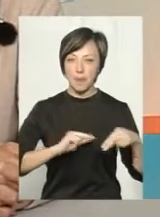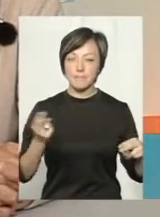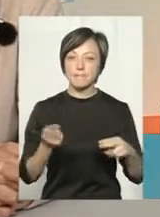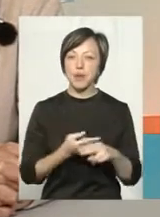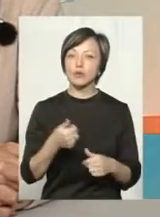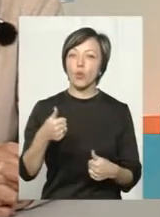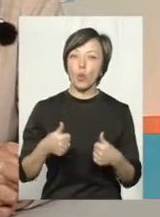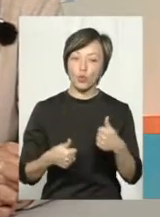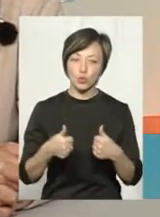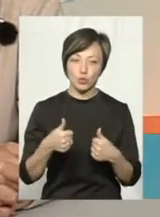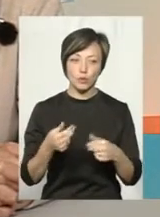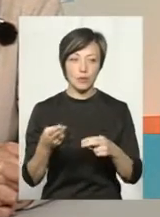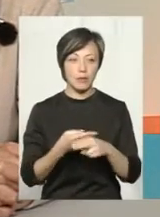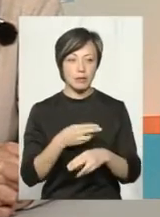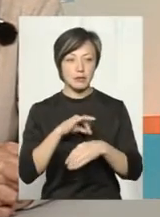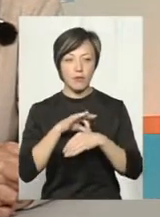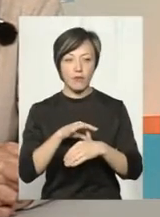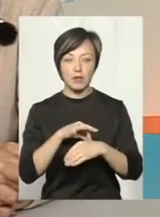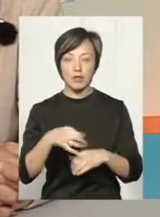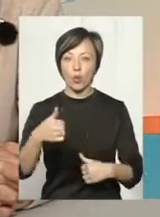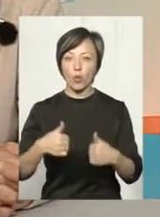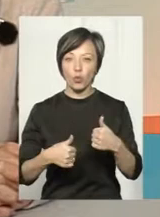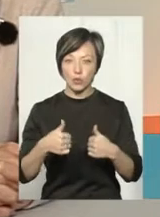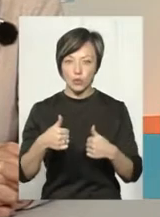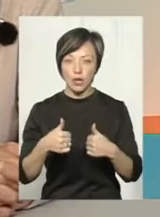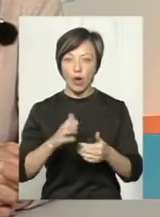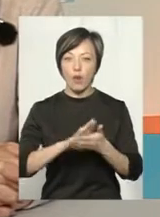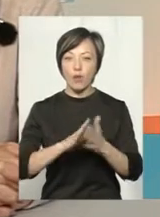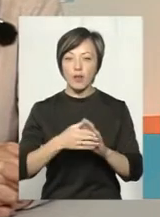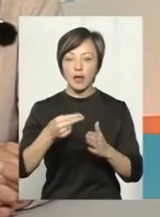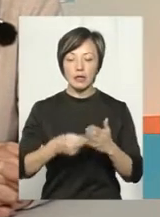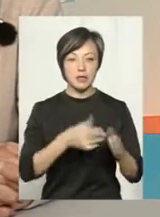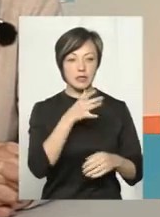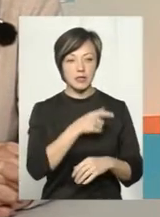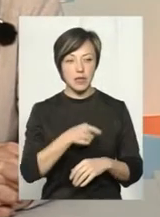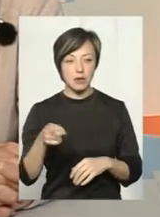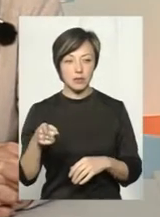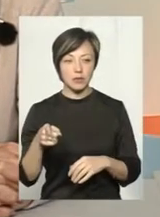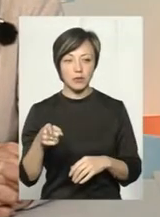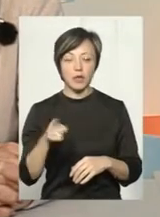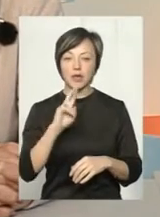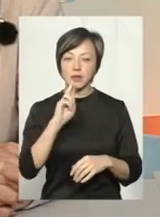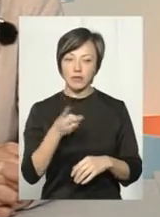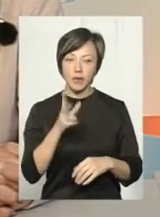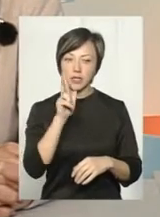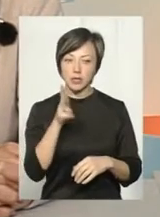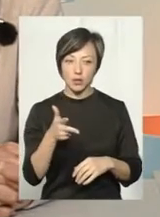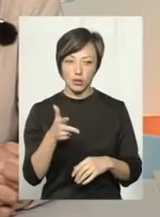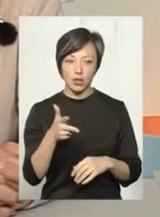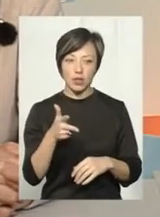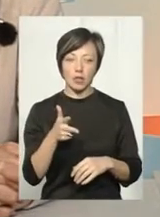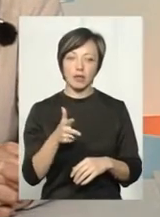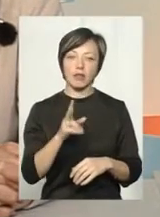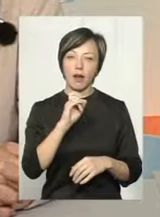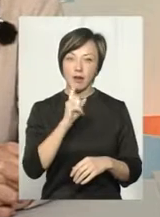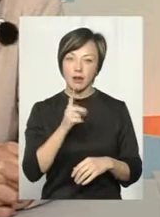конкурсу, без проведення конкурсу. І укладалися терміном 2-3 роки, на рік, на 2